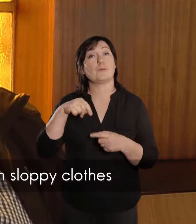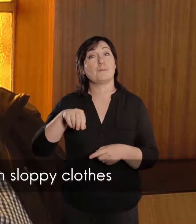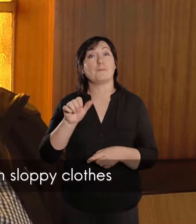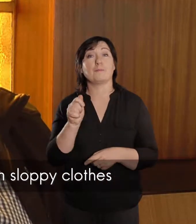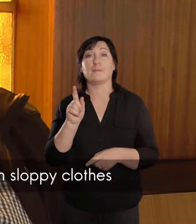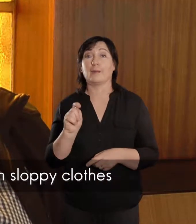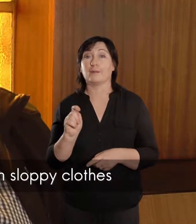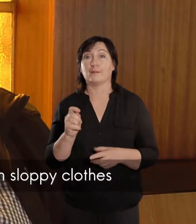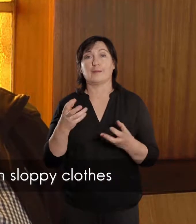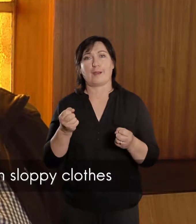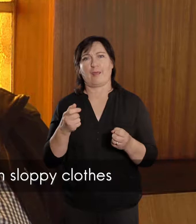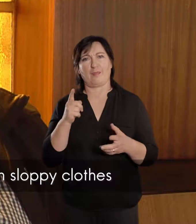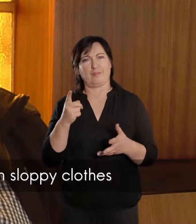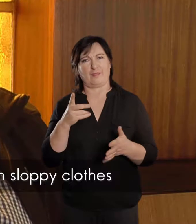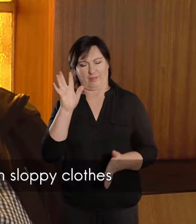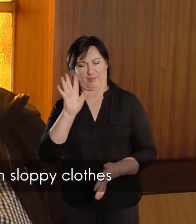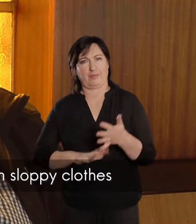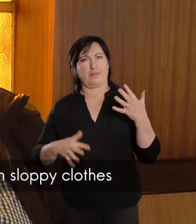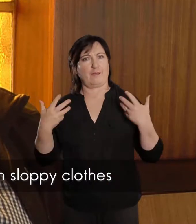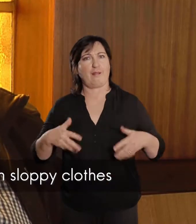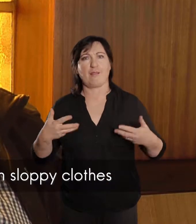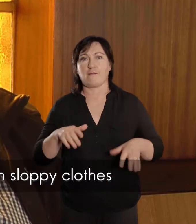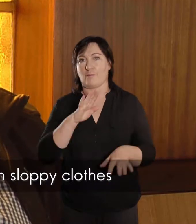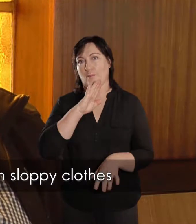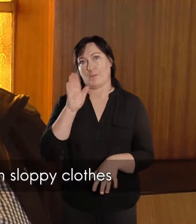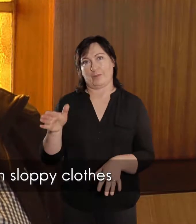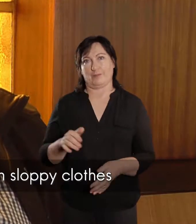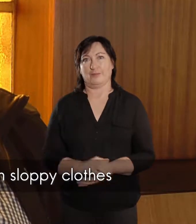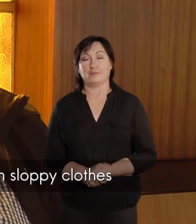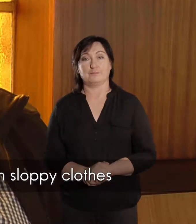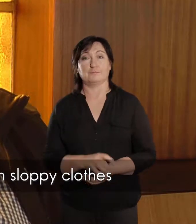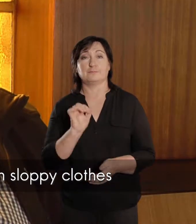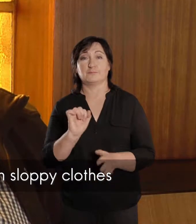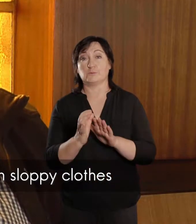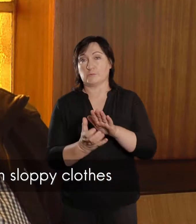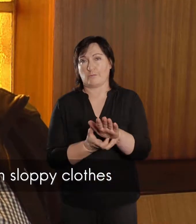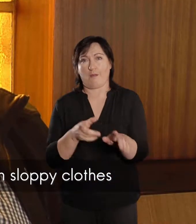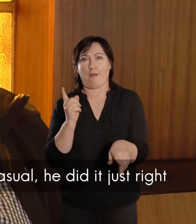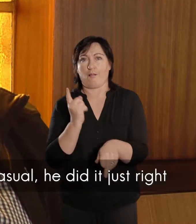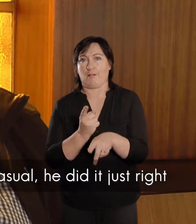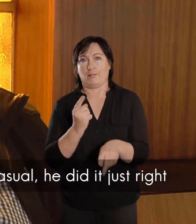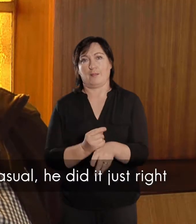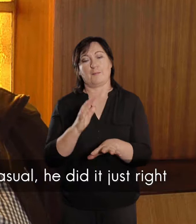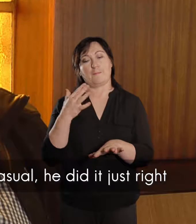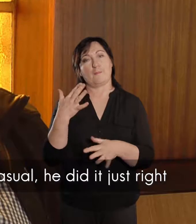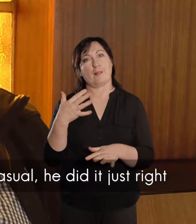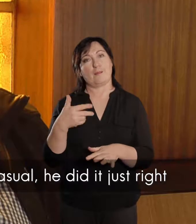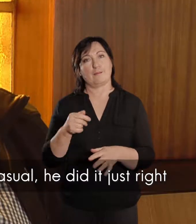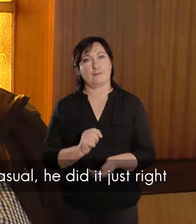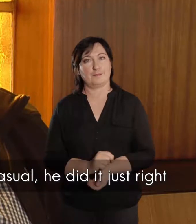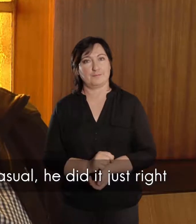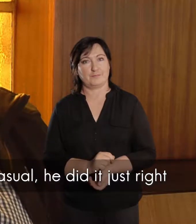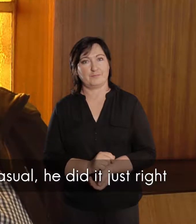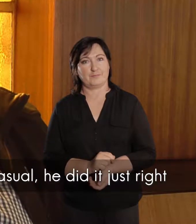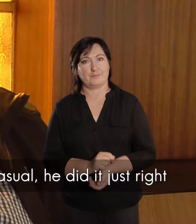gadoen die pet krij, en die slordige kleren nie. Zij schoenen het geplink,